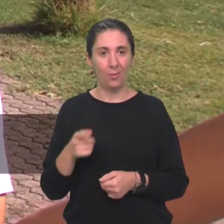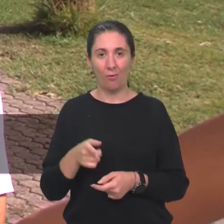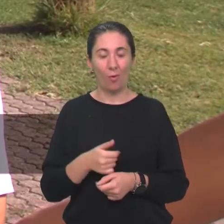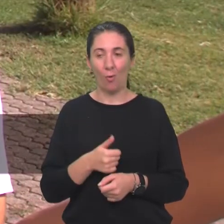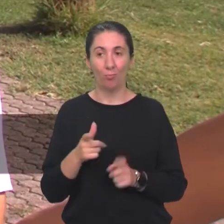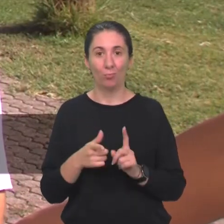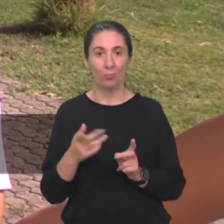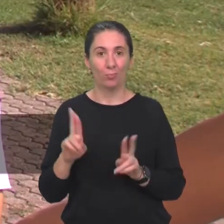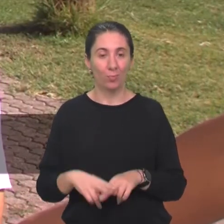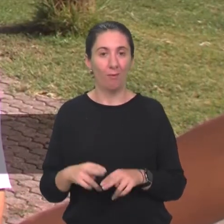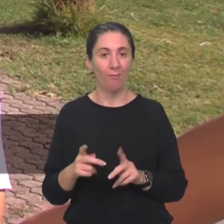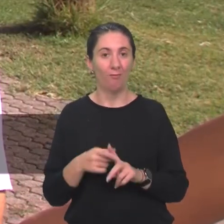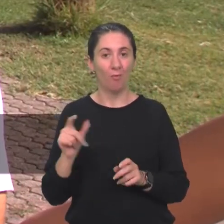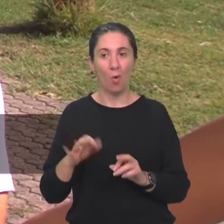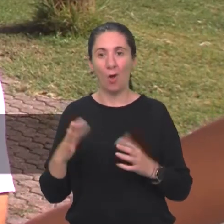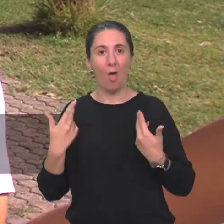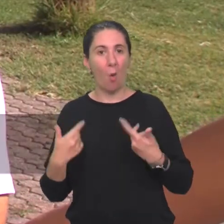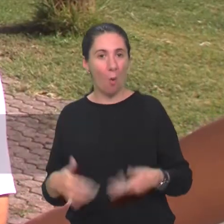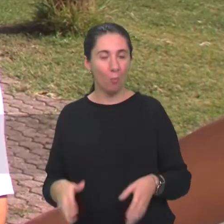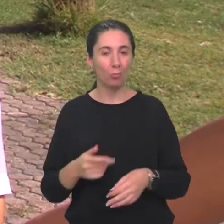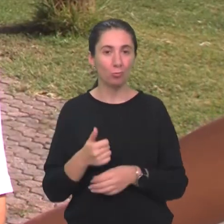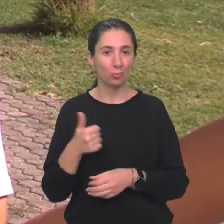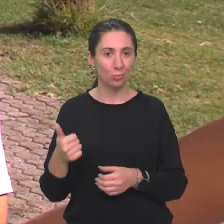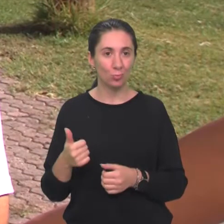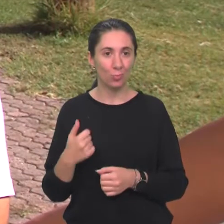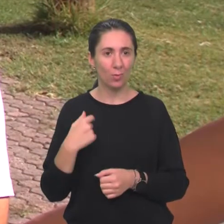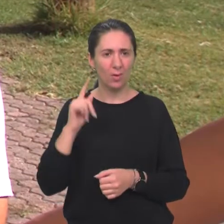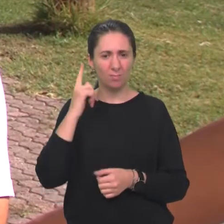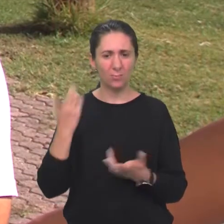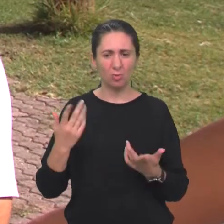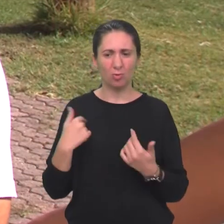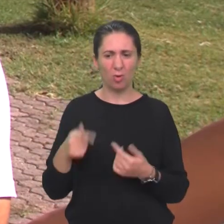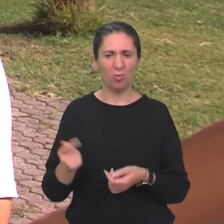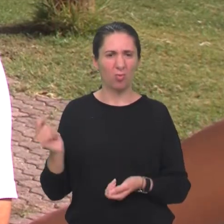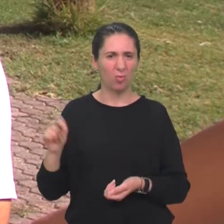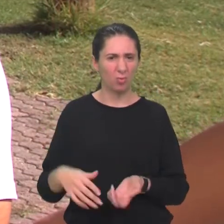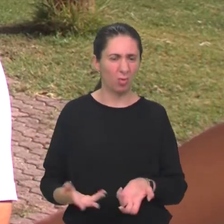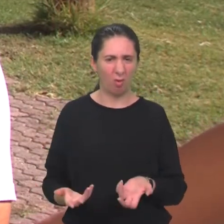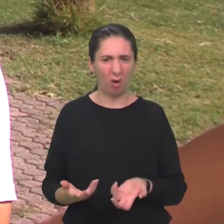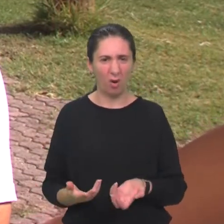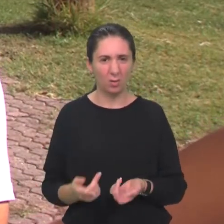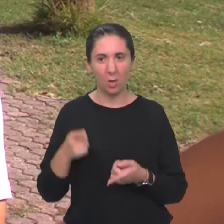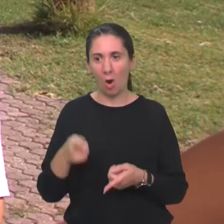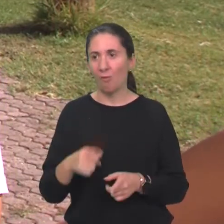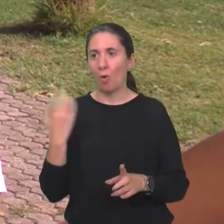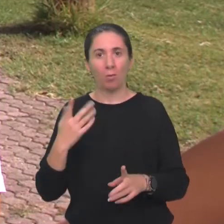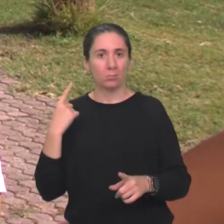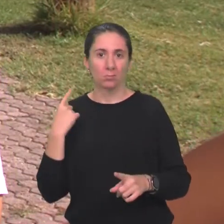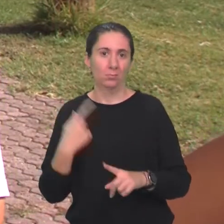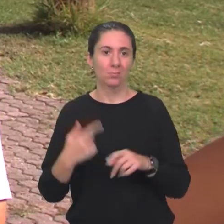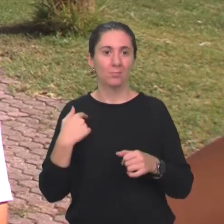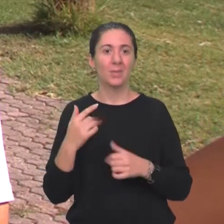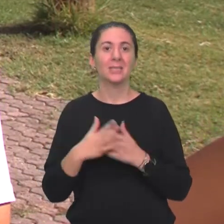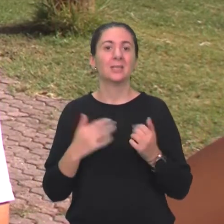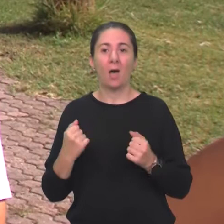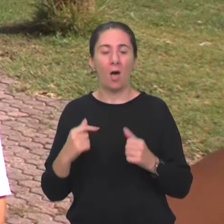fora i opuštajuće i, mislim si, kaj ću ja sad tu dolaziti, ali ovo je pun pogodak, baš